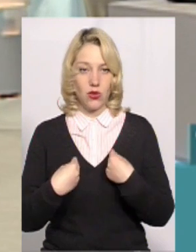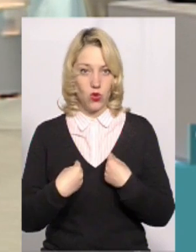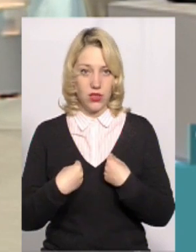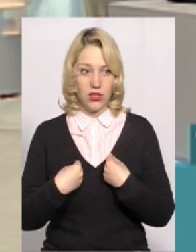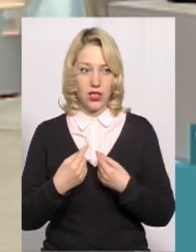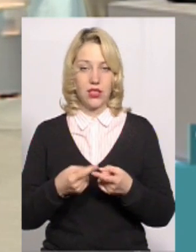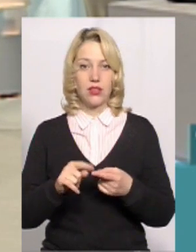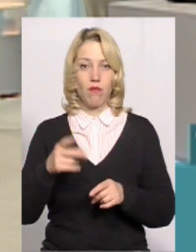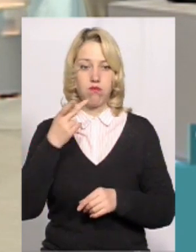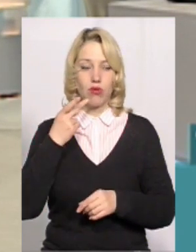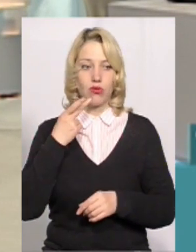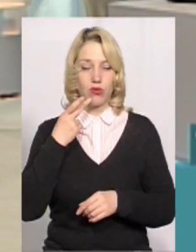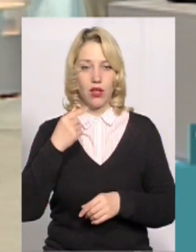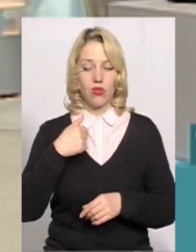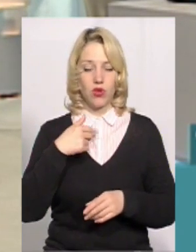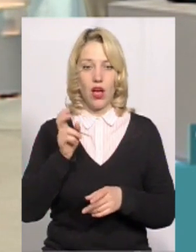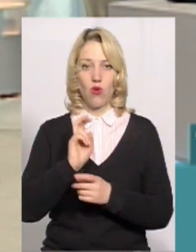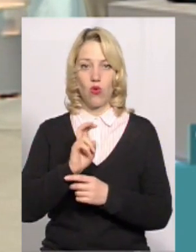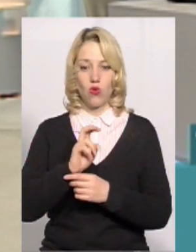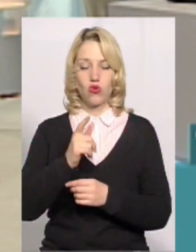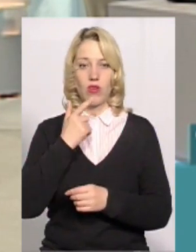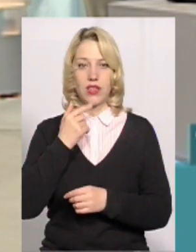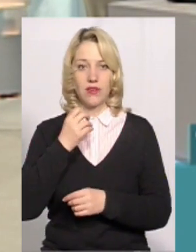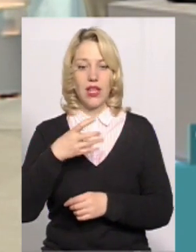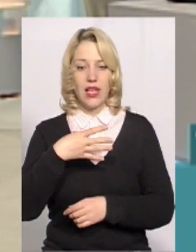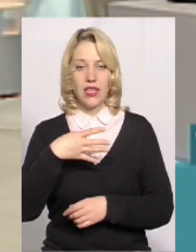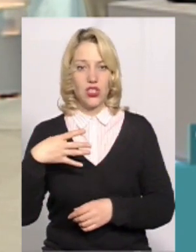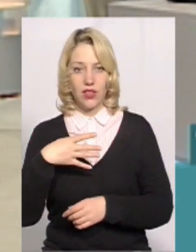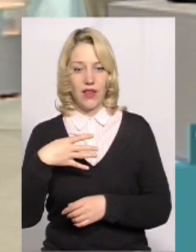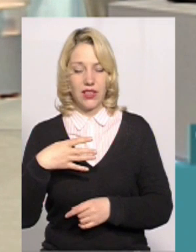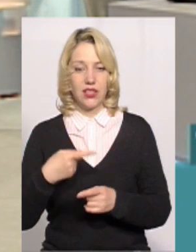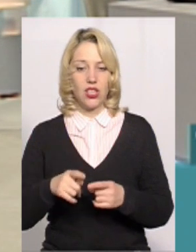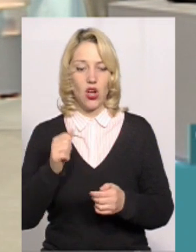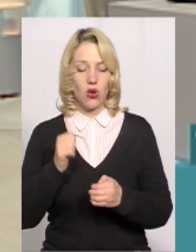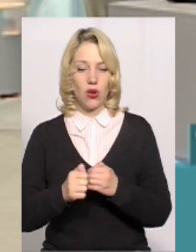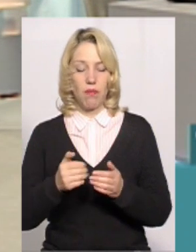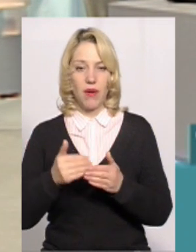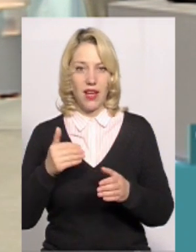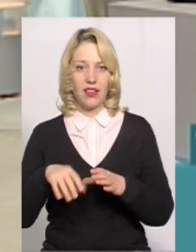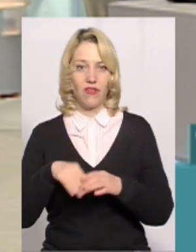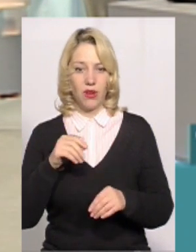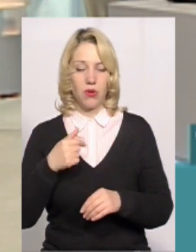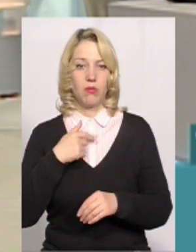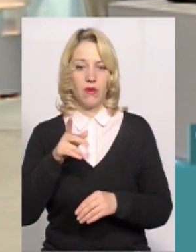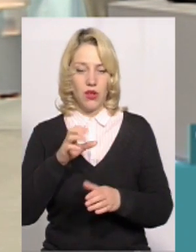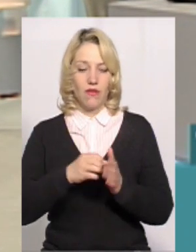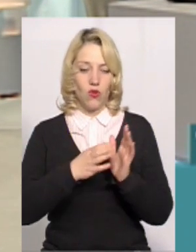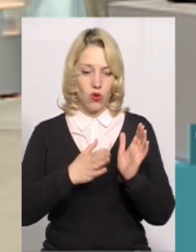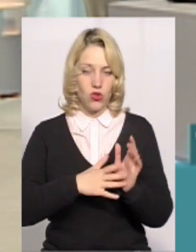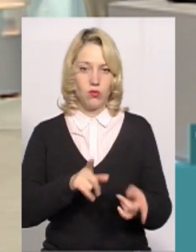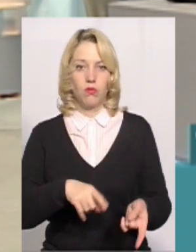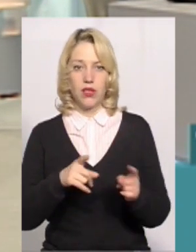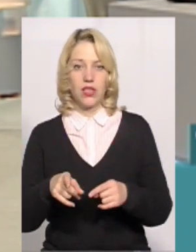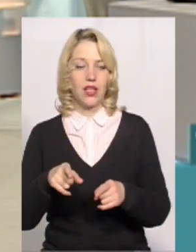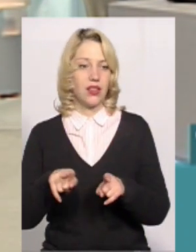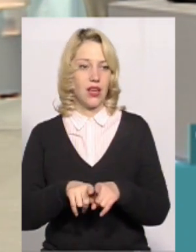І це постійно. От я хожу в красивий на четвертий етаж, кожний перед виборами. Ми вас ключи поперенесемо,